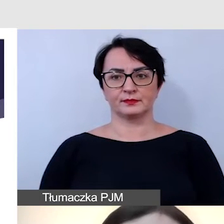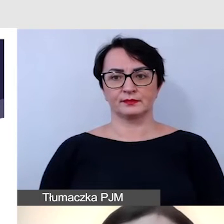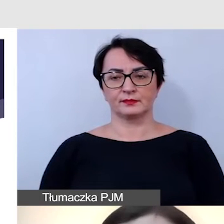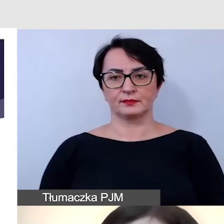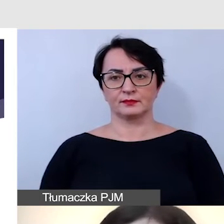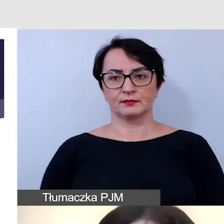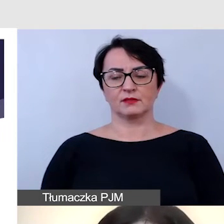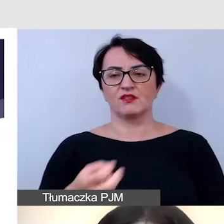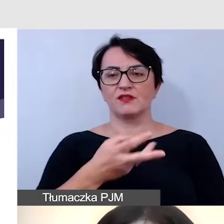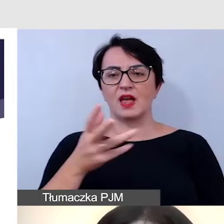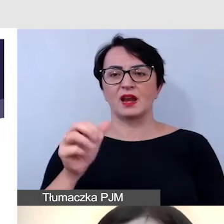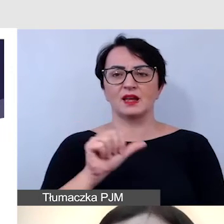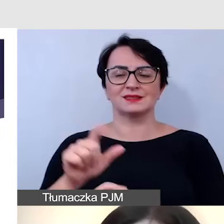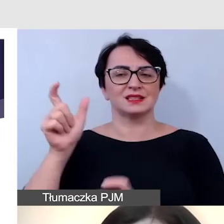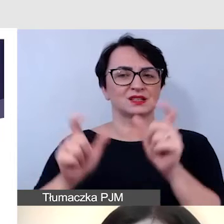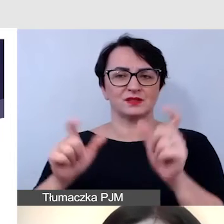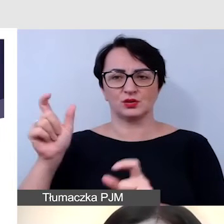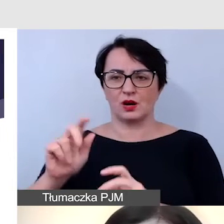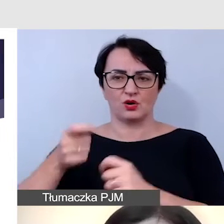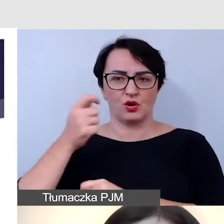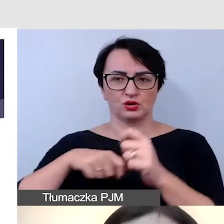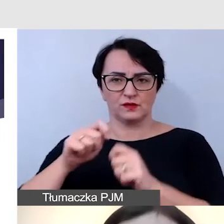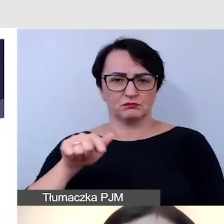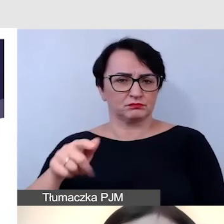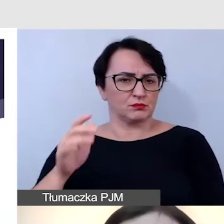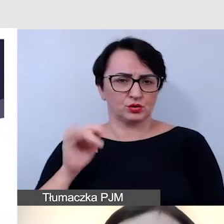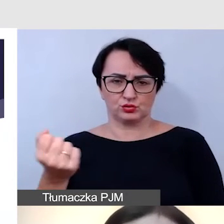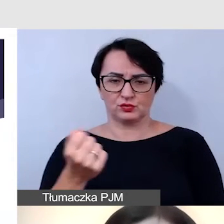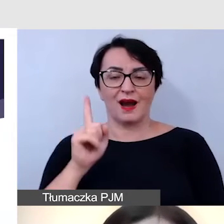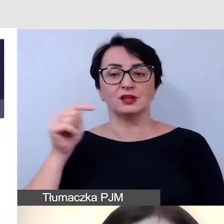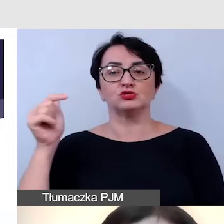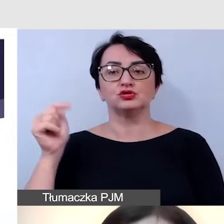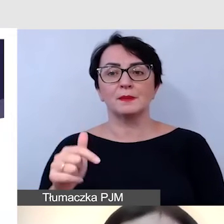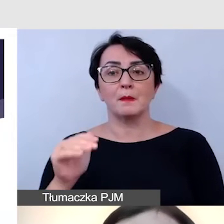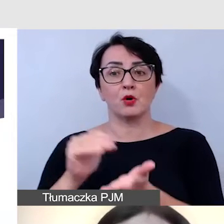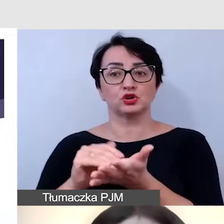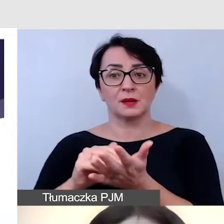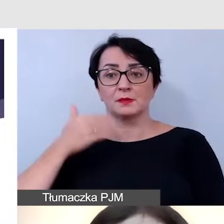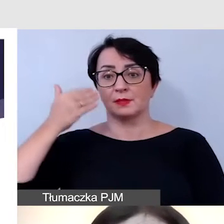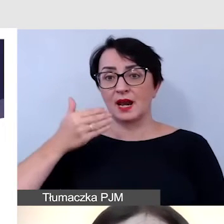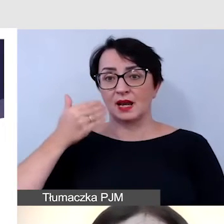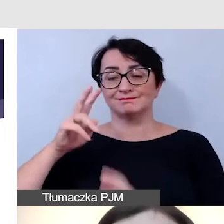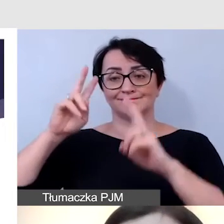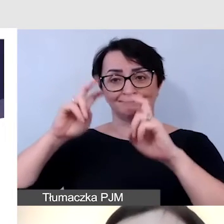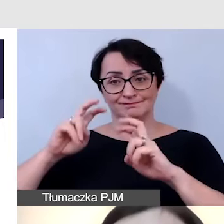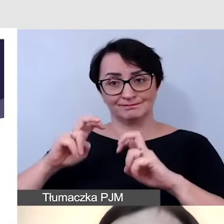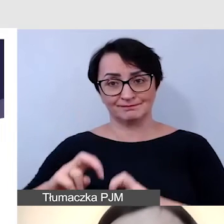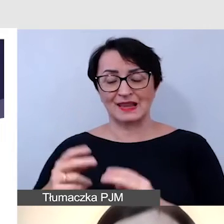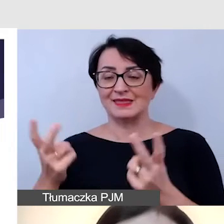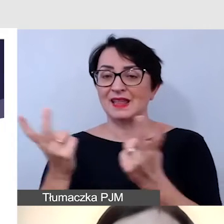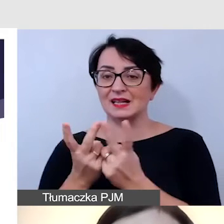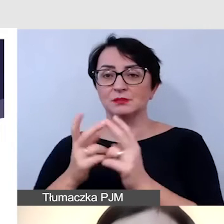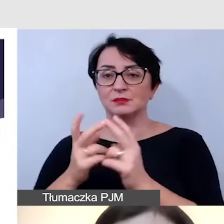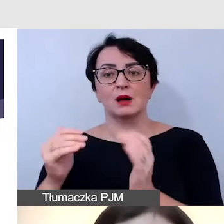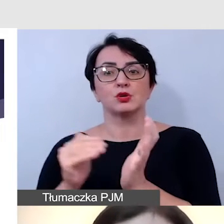Wiele indywidualnych rozwiązań może mieć tu zastosowanie. Trzeba potrzeby prelegentów analizować, tak samo jak